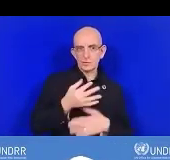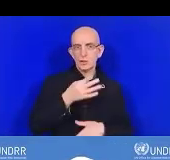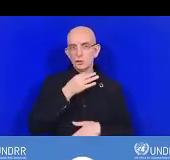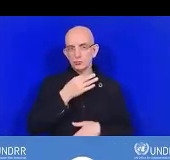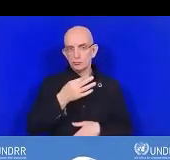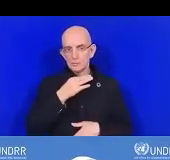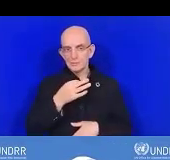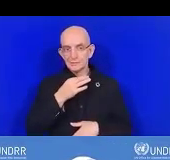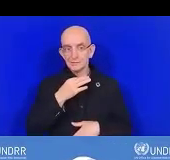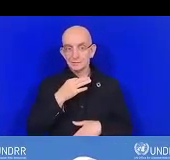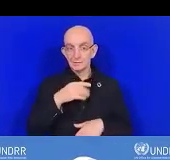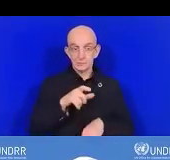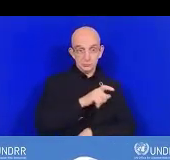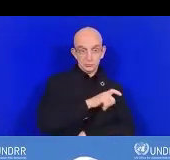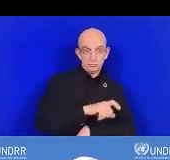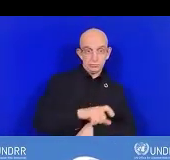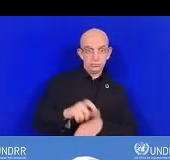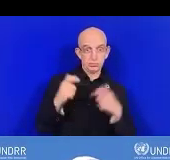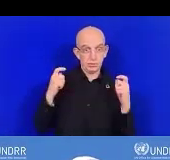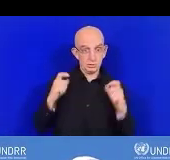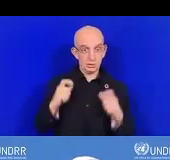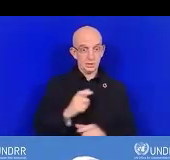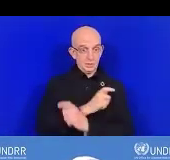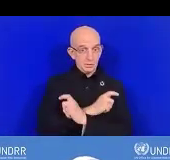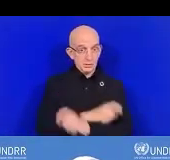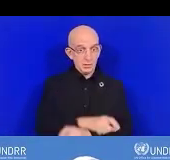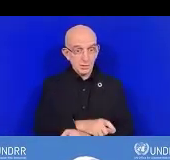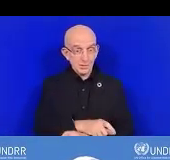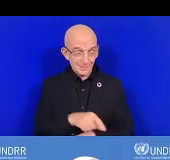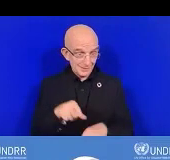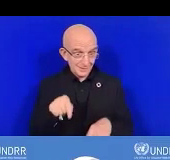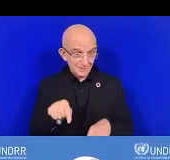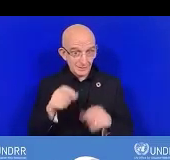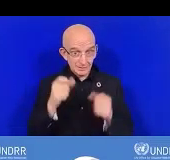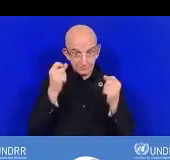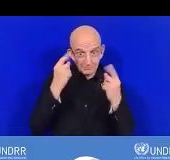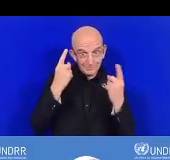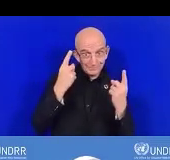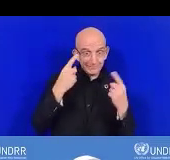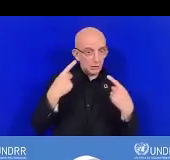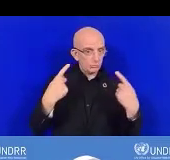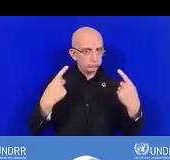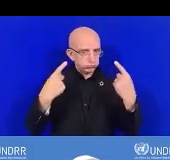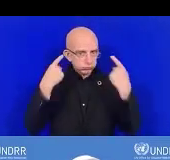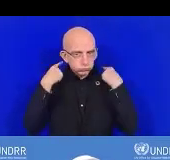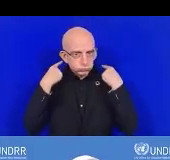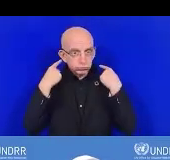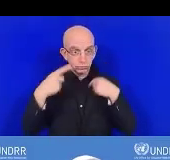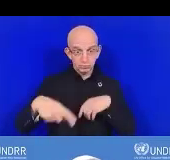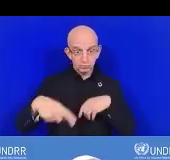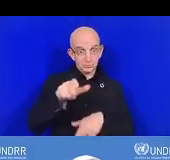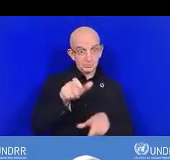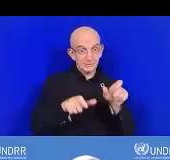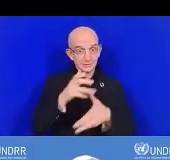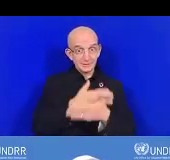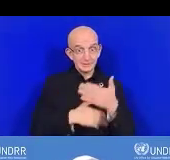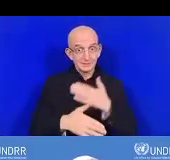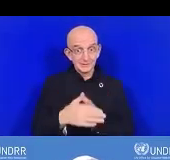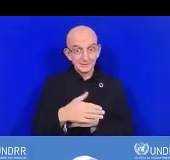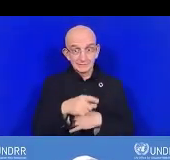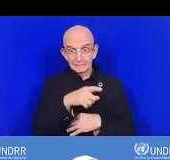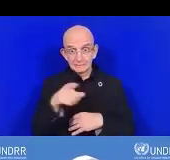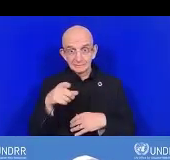disponibles dans des formats accessibles et facilement compréhensibles pour garantir l'inclusion des personnes handicapées?